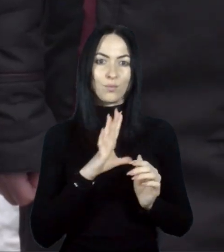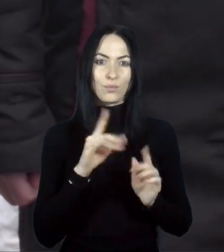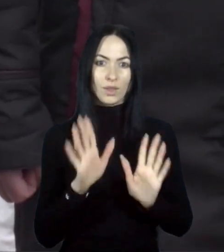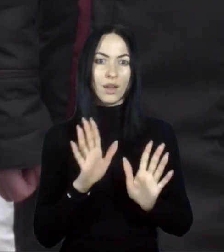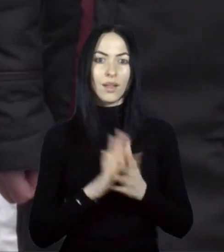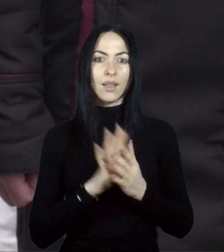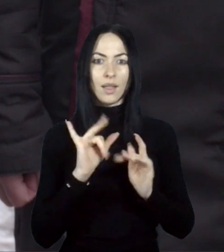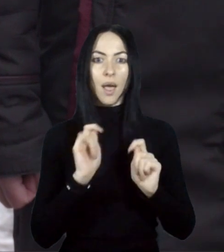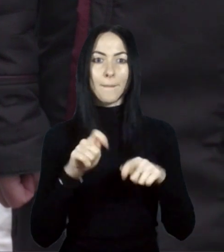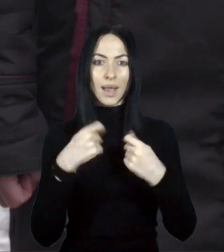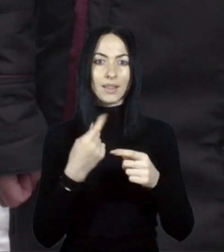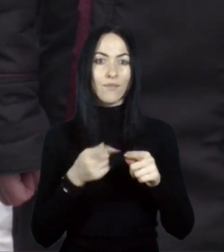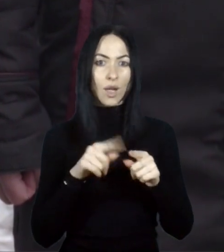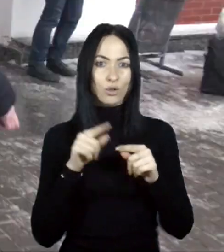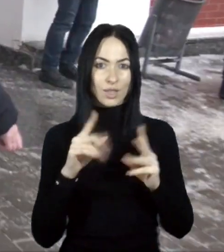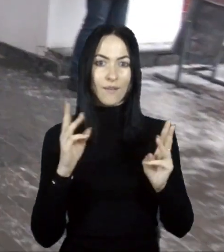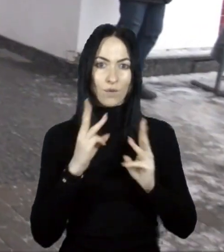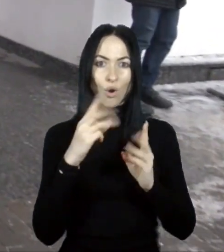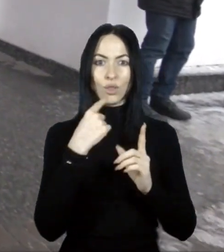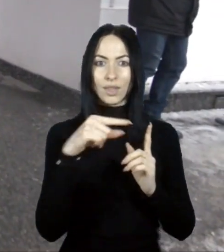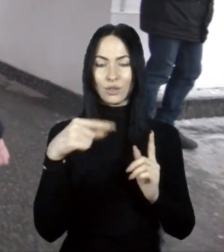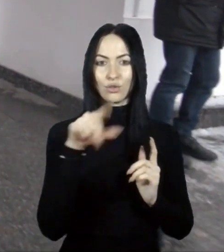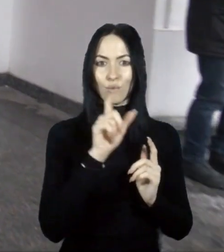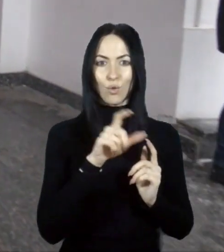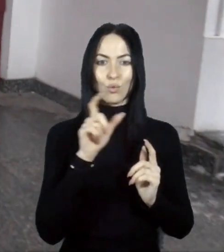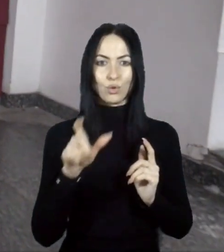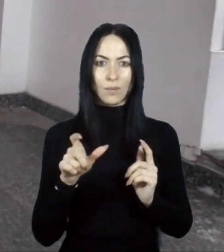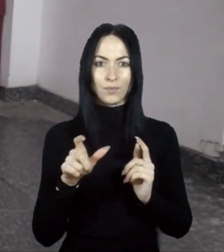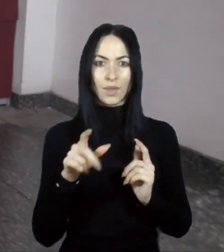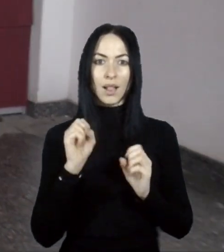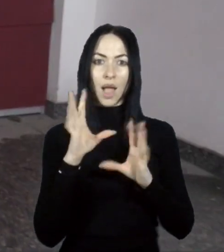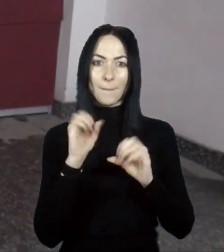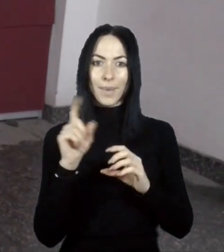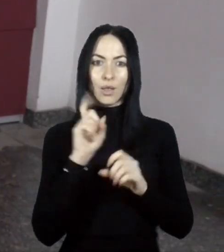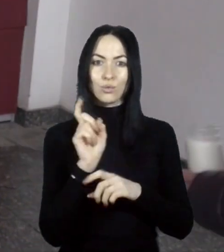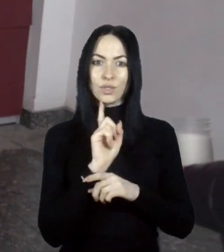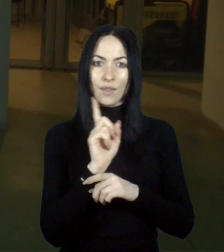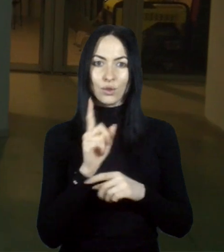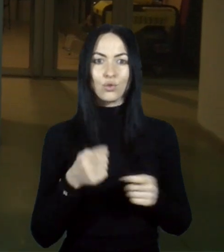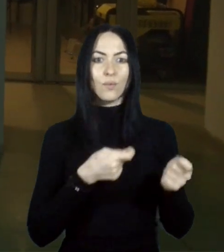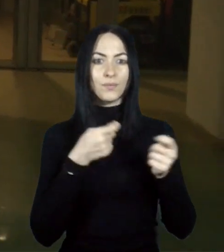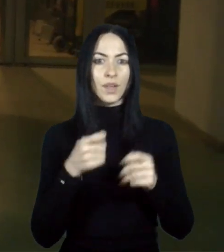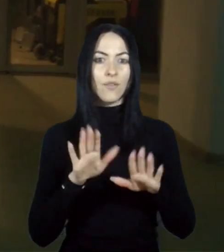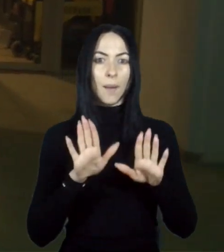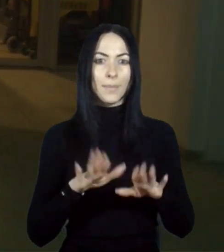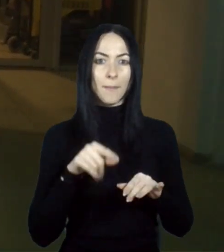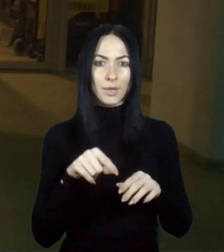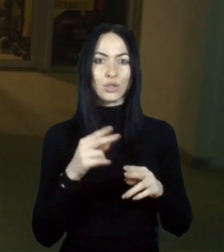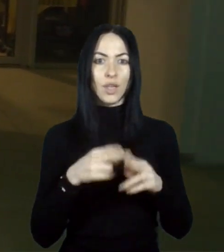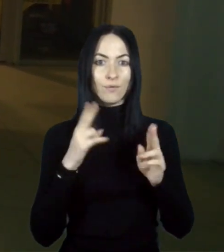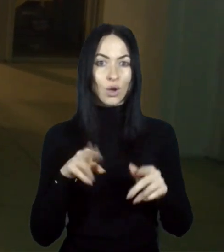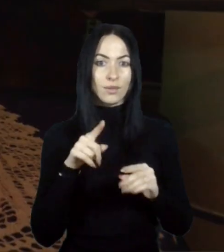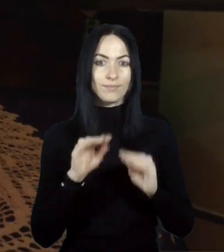передавайте цей вогонь іншим людям. Лампадку зі свічкою заносять у приміщення вокзалу. Його розміщують біля